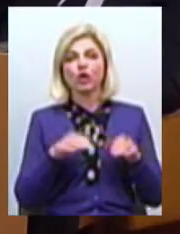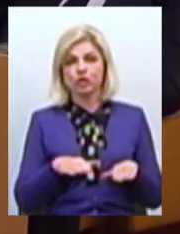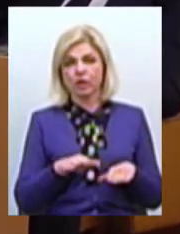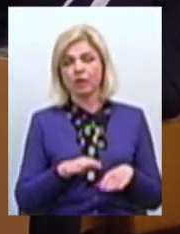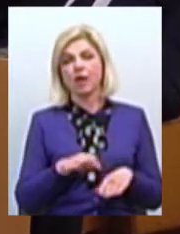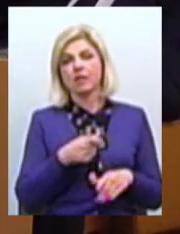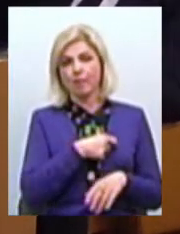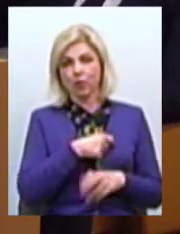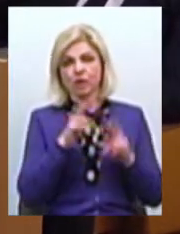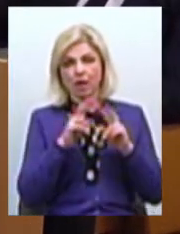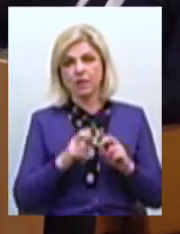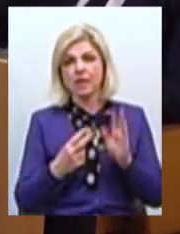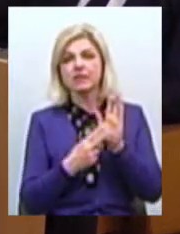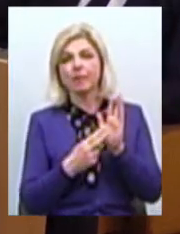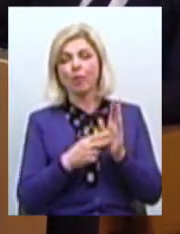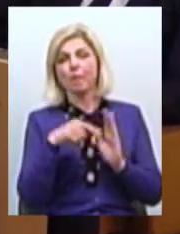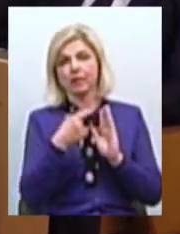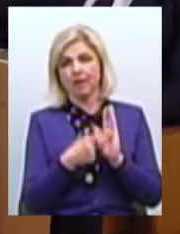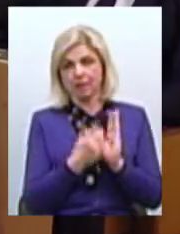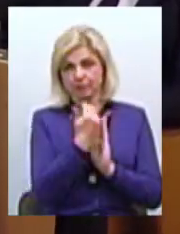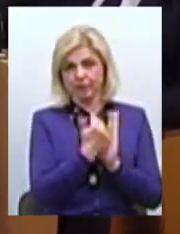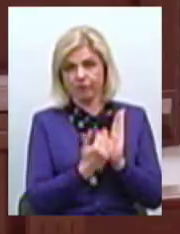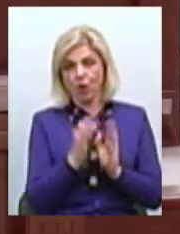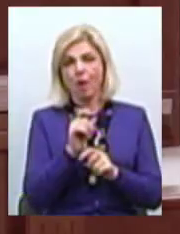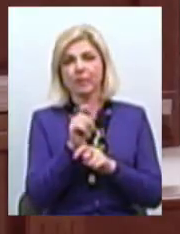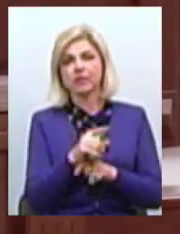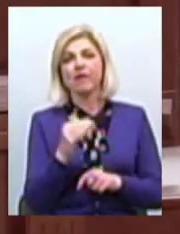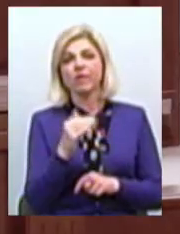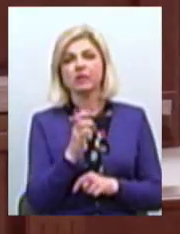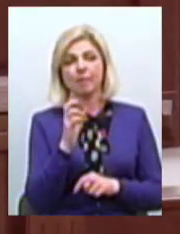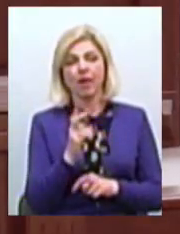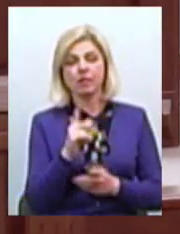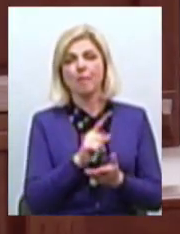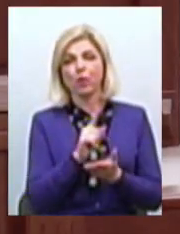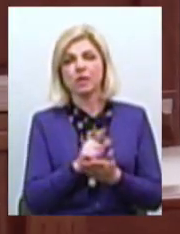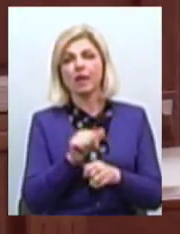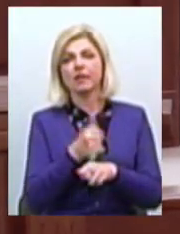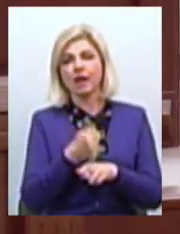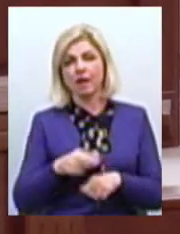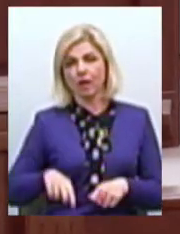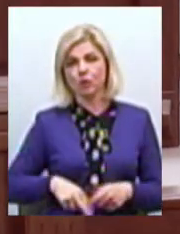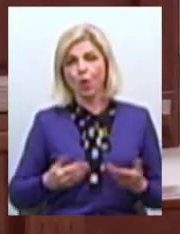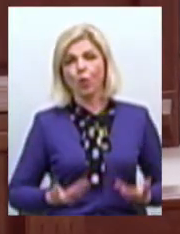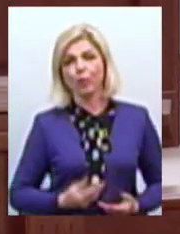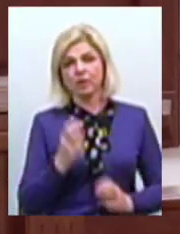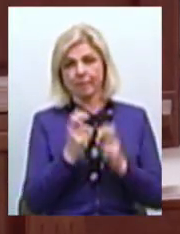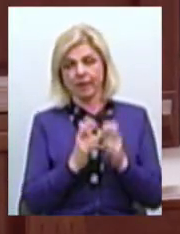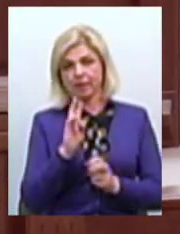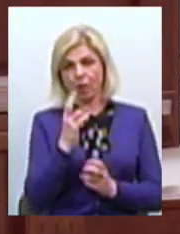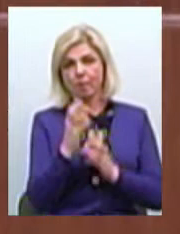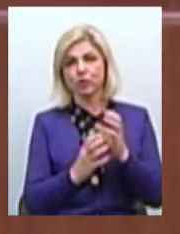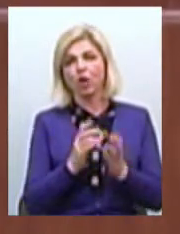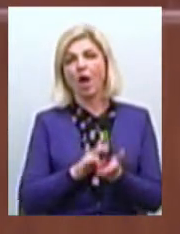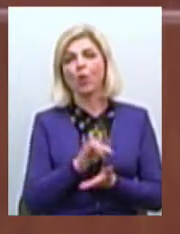Депутати розглянули сьому питання порядку денного Про призначення Федро Барне на посаду генерального директора комунального підприємства Миколаївський міжнародний